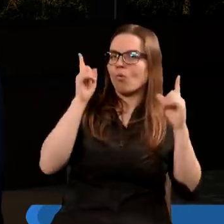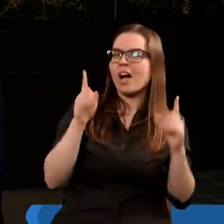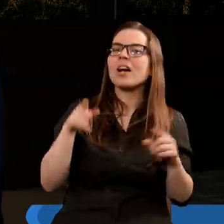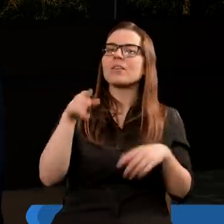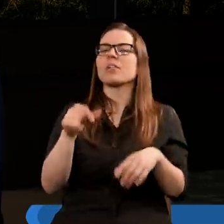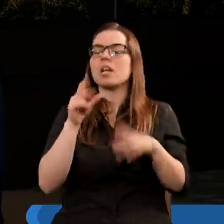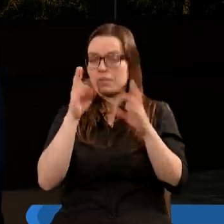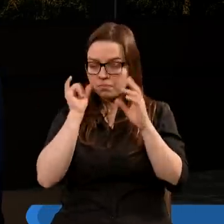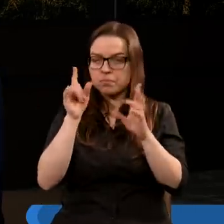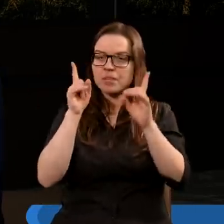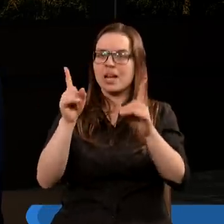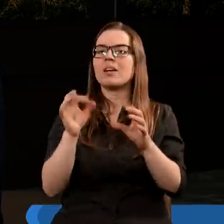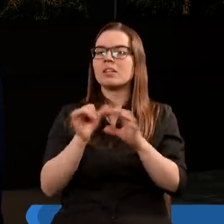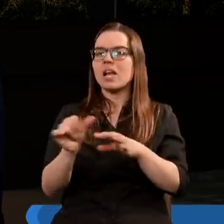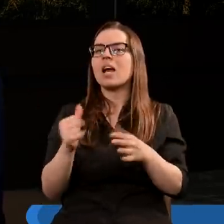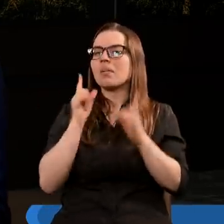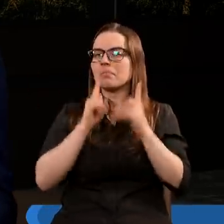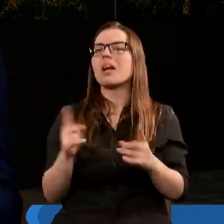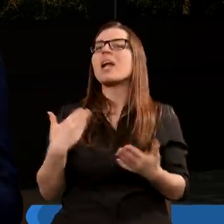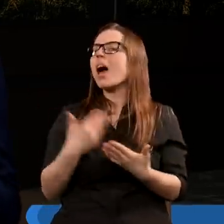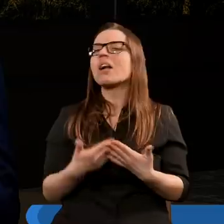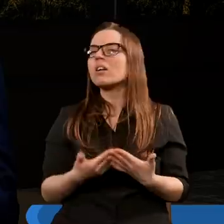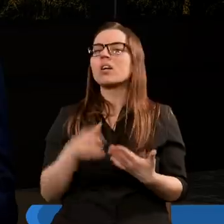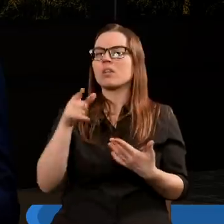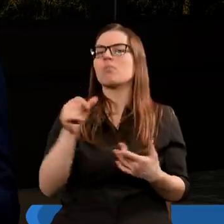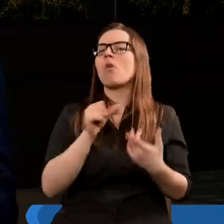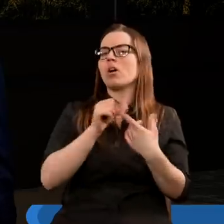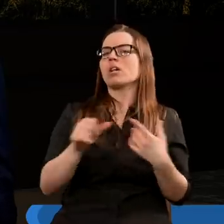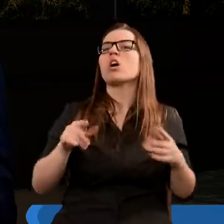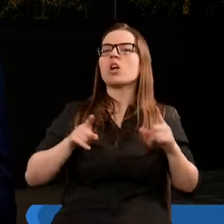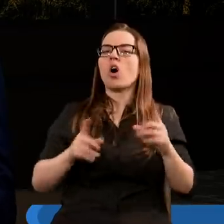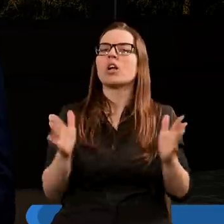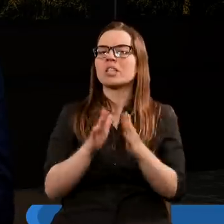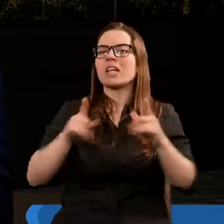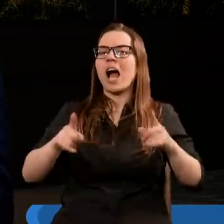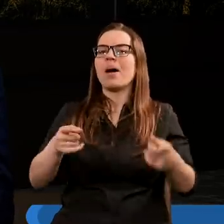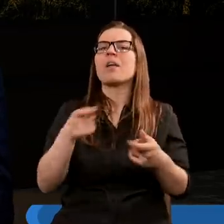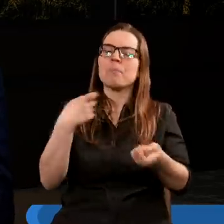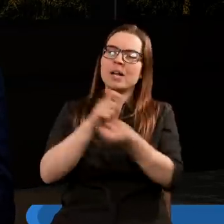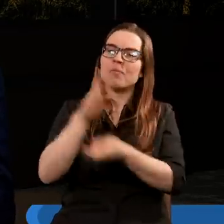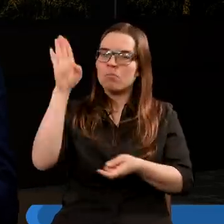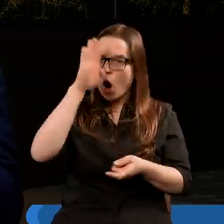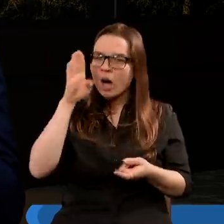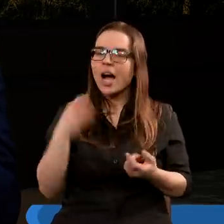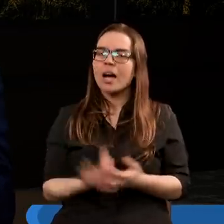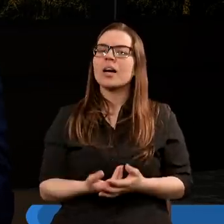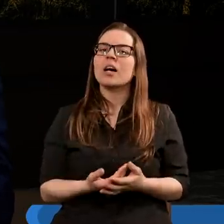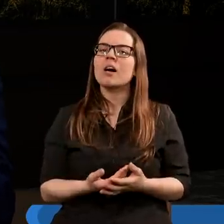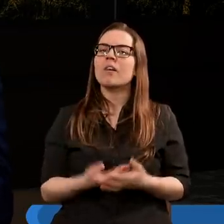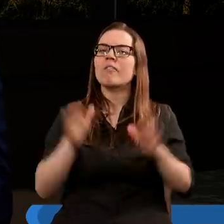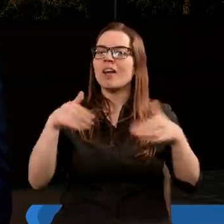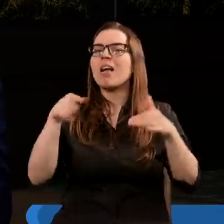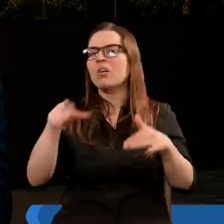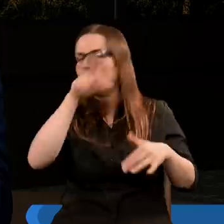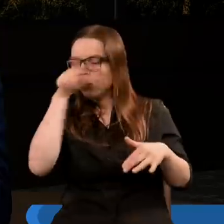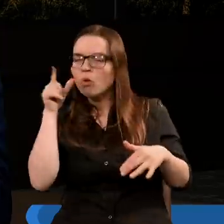widzę, że one były literalne z tego powodu, że one ograniczały działalność przeciwników Boga względem